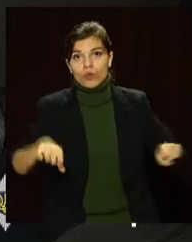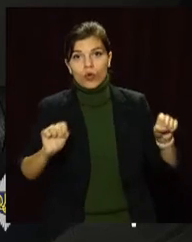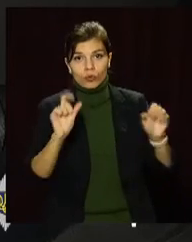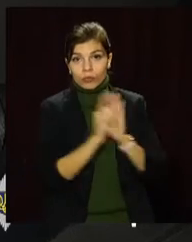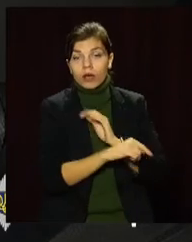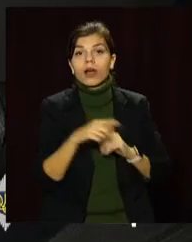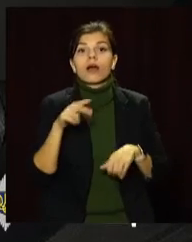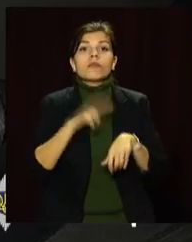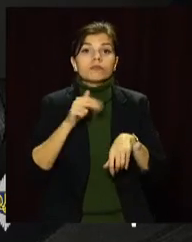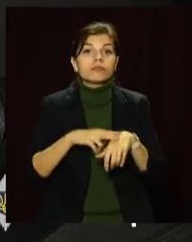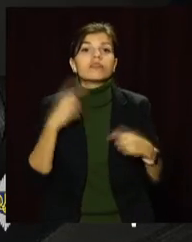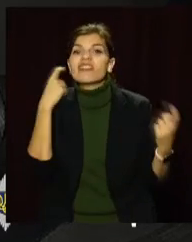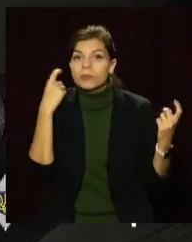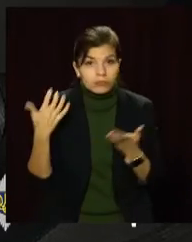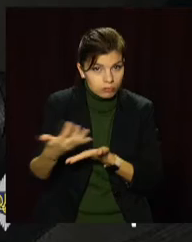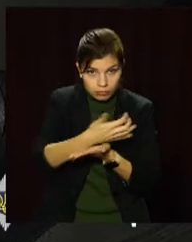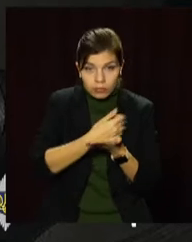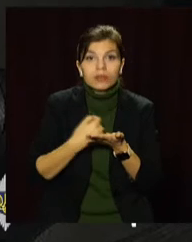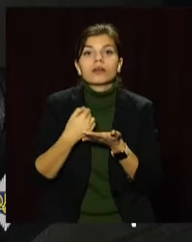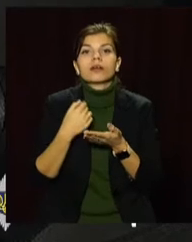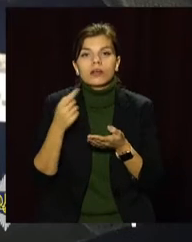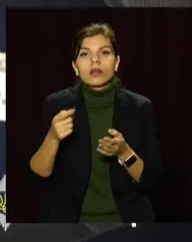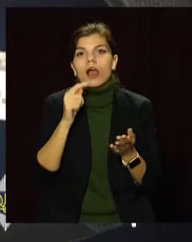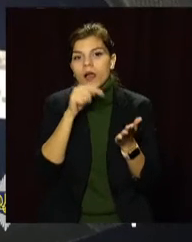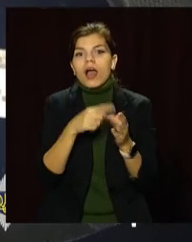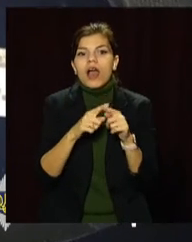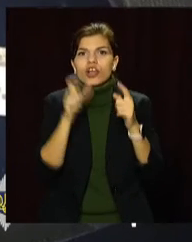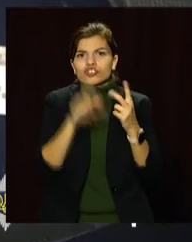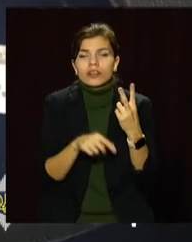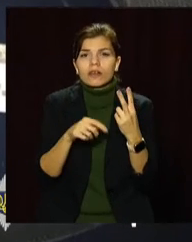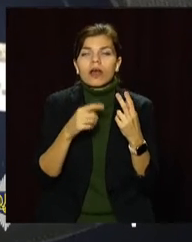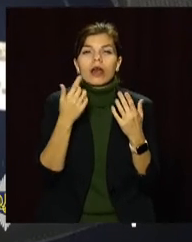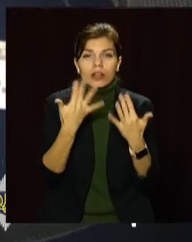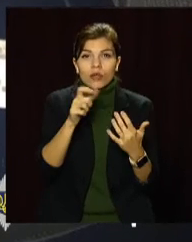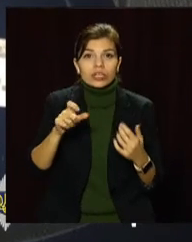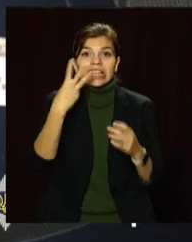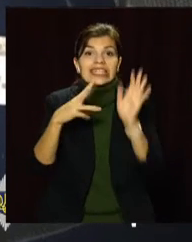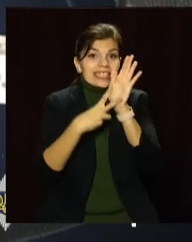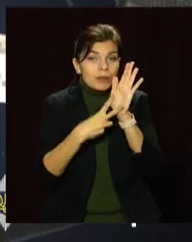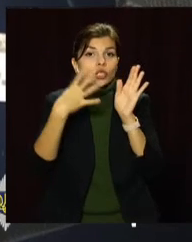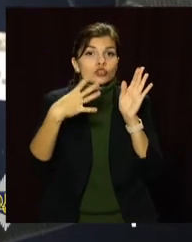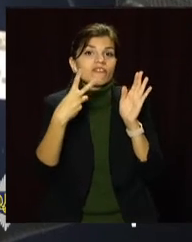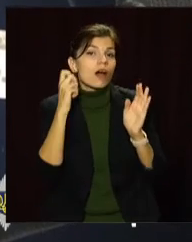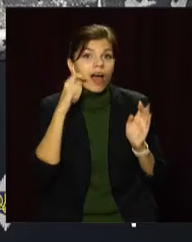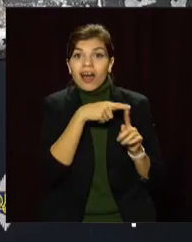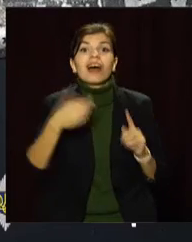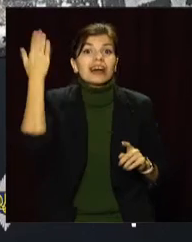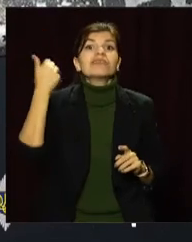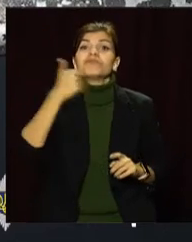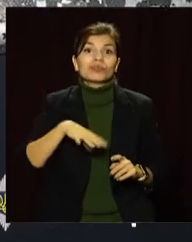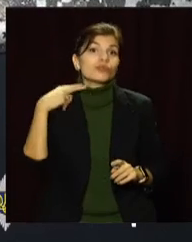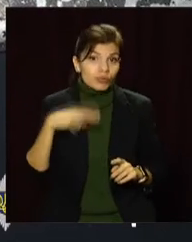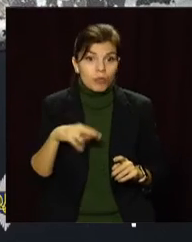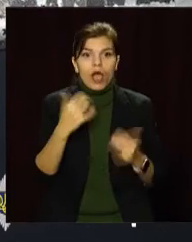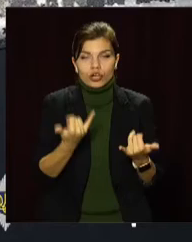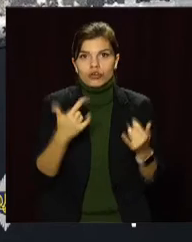мотоциклі. Правоохоронці з'ясували, до розбійного нападу причетні раніше судимі дніпряни – 37 та 42 років.